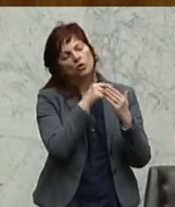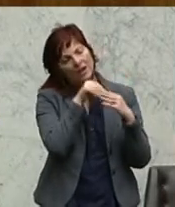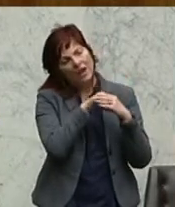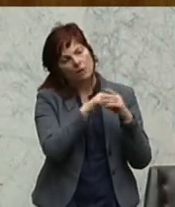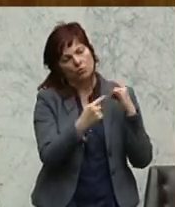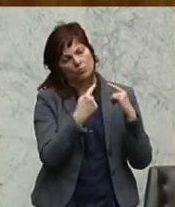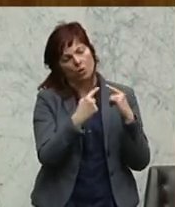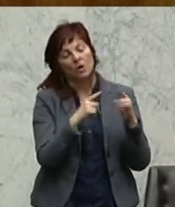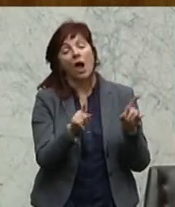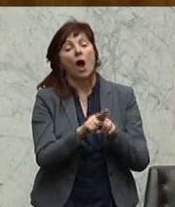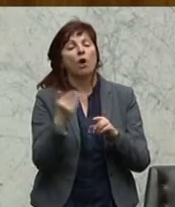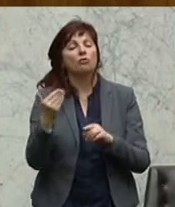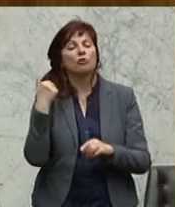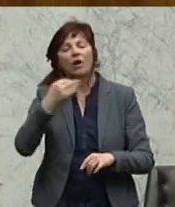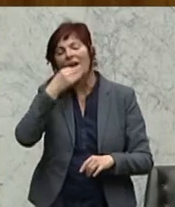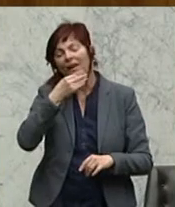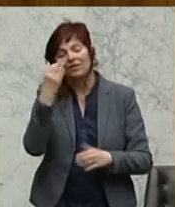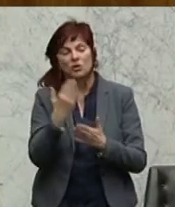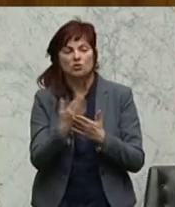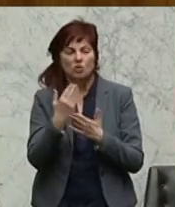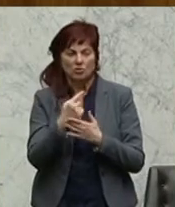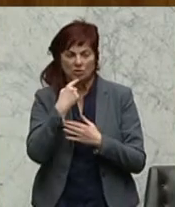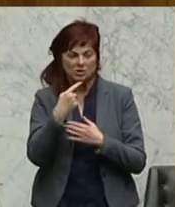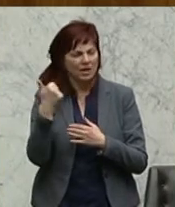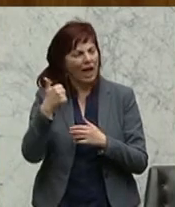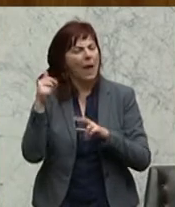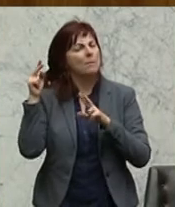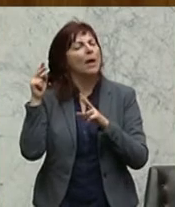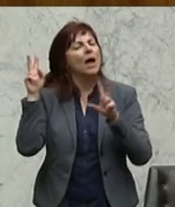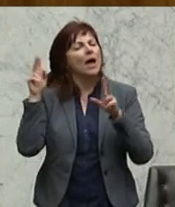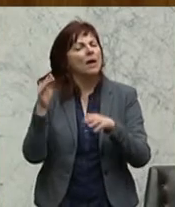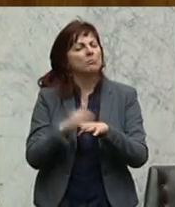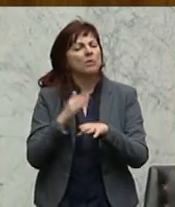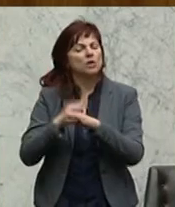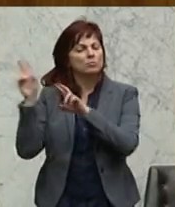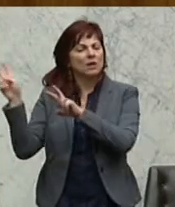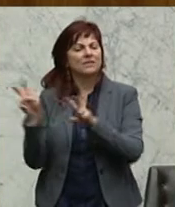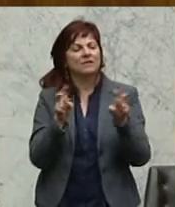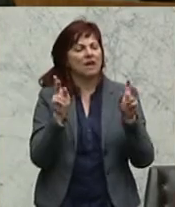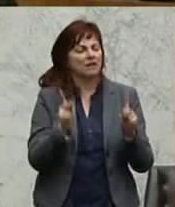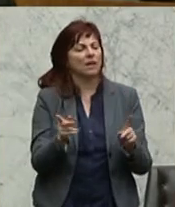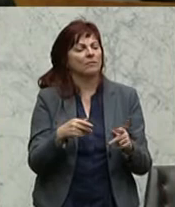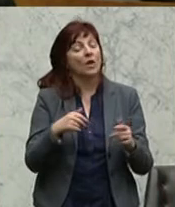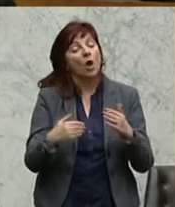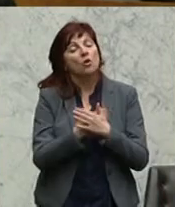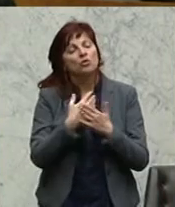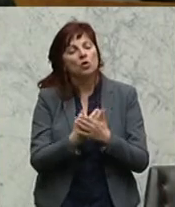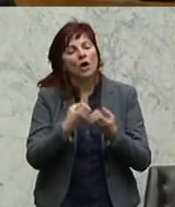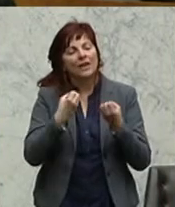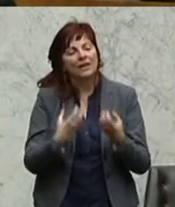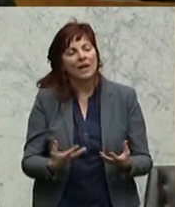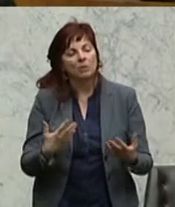darf es auch hier zitieren. habe auch ein solches mitgebracht. Bei der Neugenehmigung von Gasgewerbebetrieb mit fremden